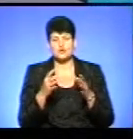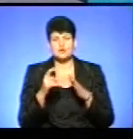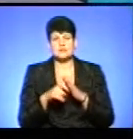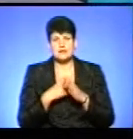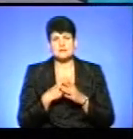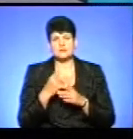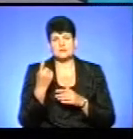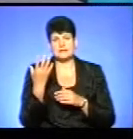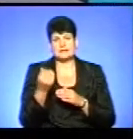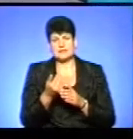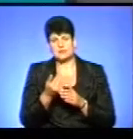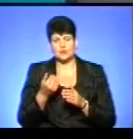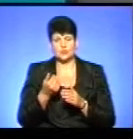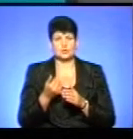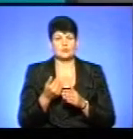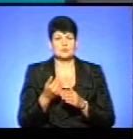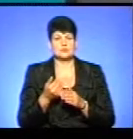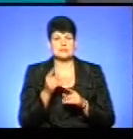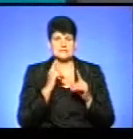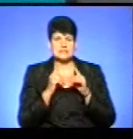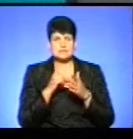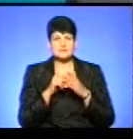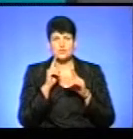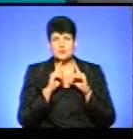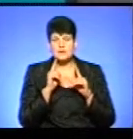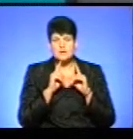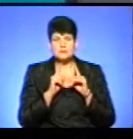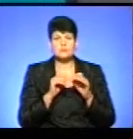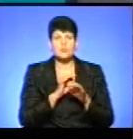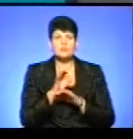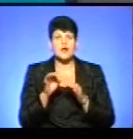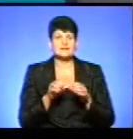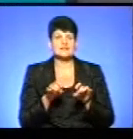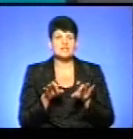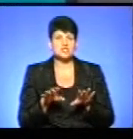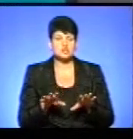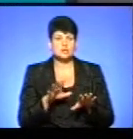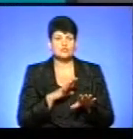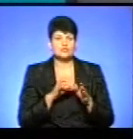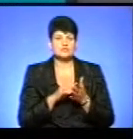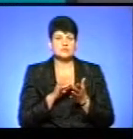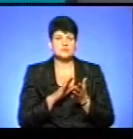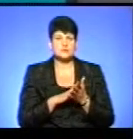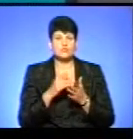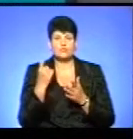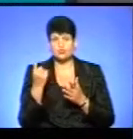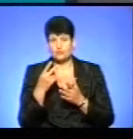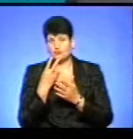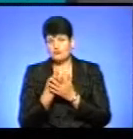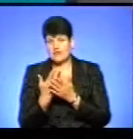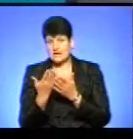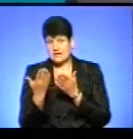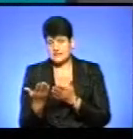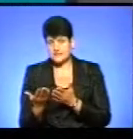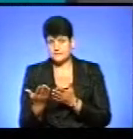до сесії Міської ради, оскільки проєкт рішення був зареєстрований в одному вигляді.